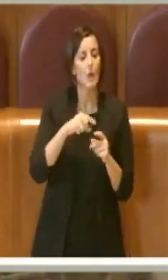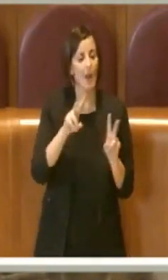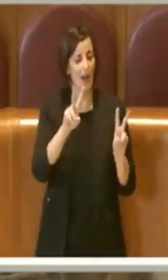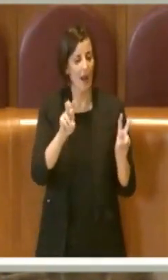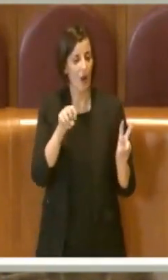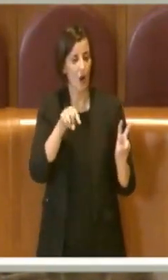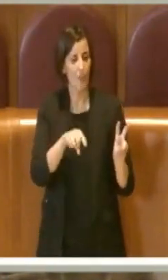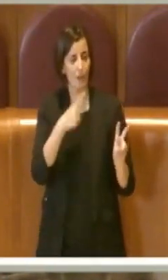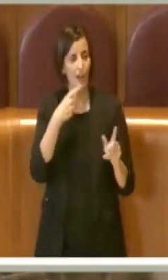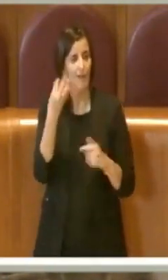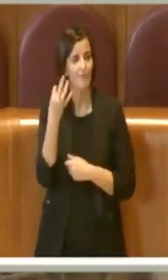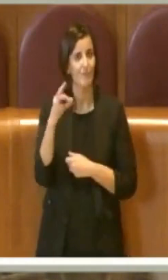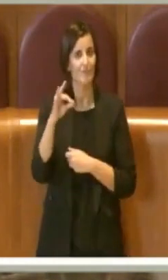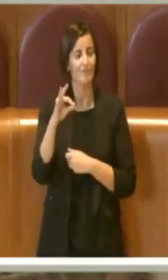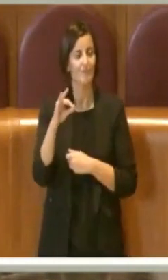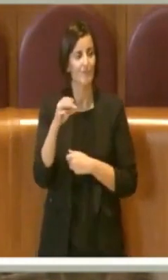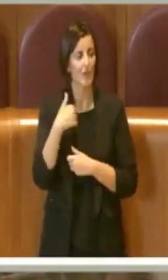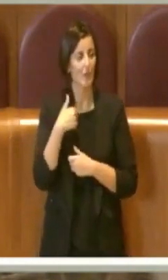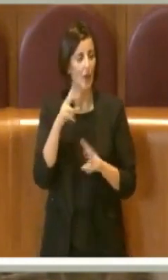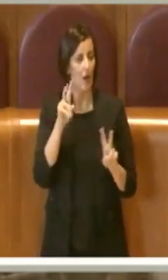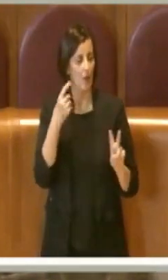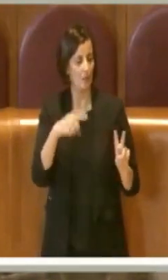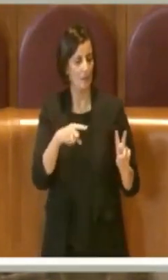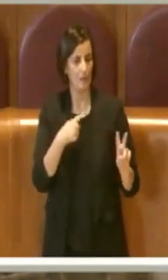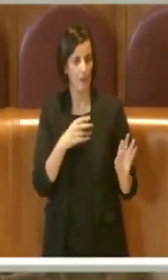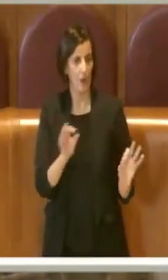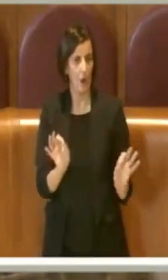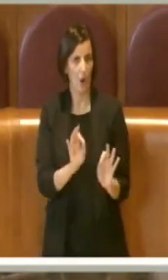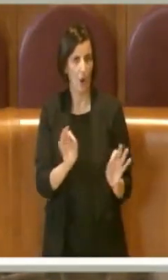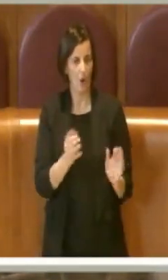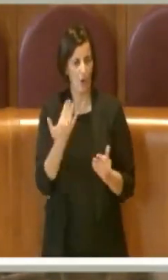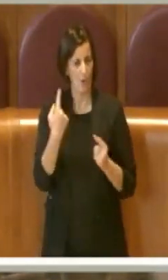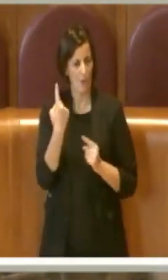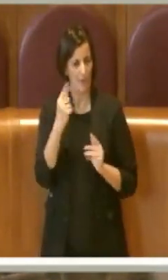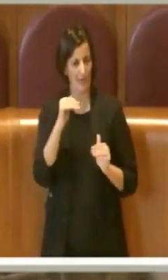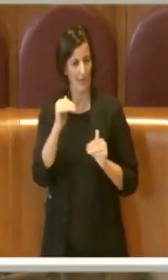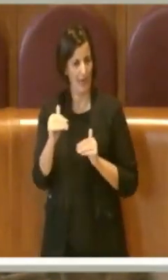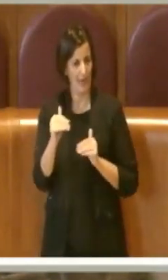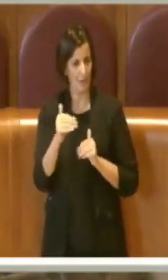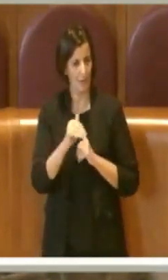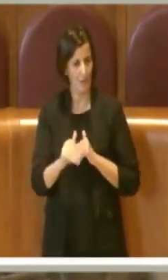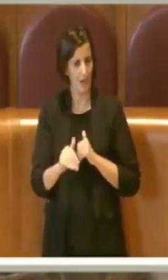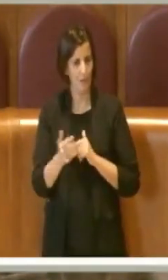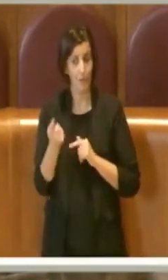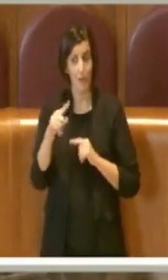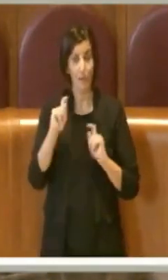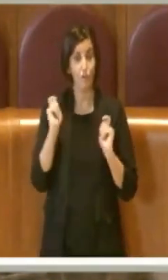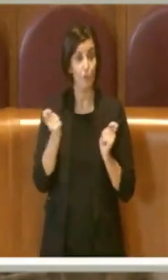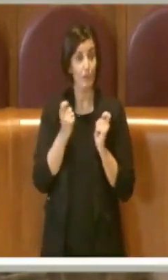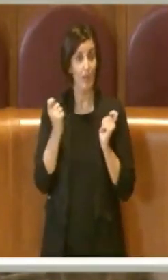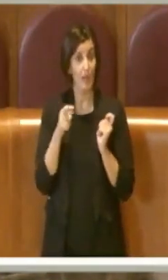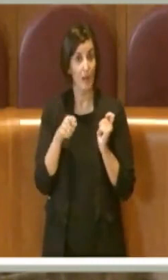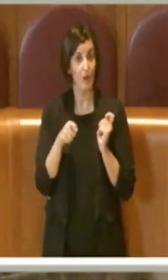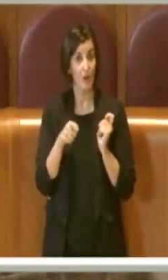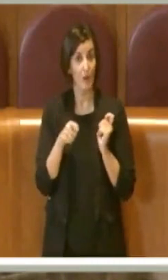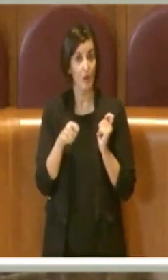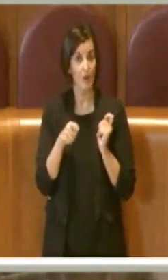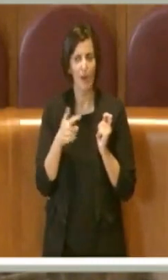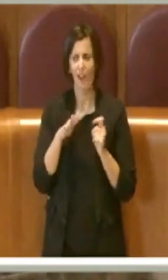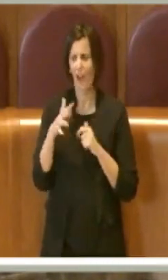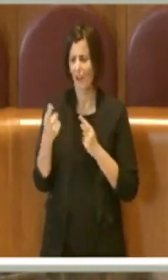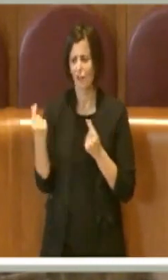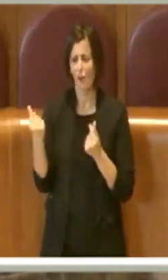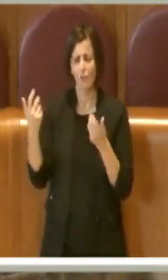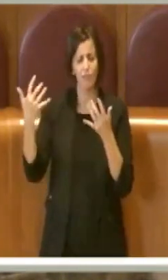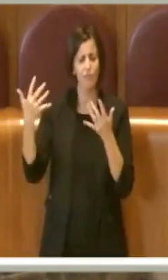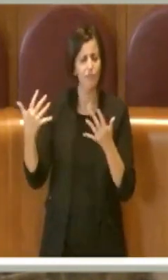il tema dell'efficienza, signor Sindaco, quel miliardo e mezzo che arriva per il giubileo, gli altri, pioggia di miliardi